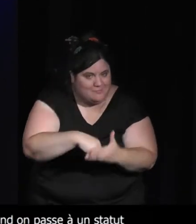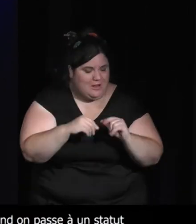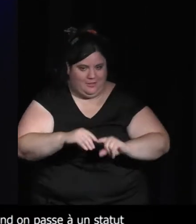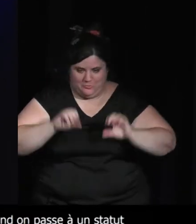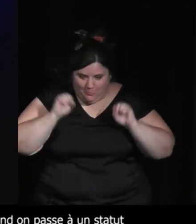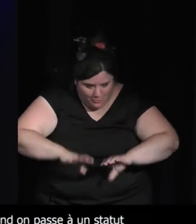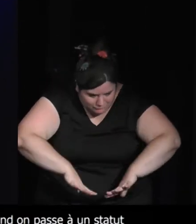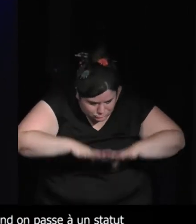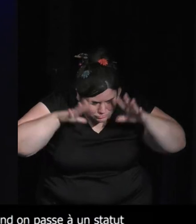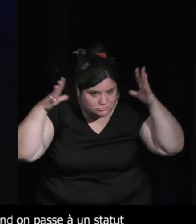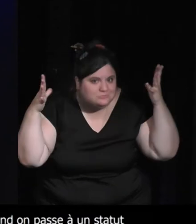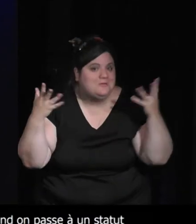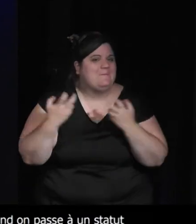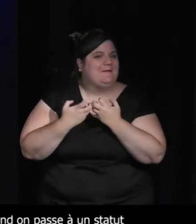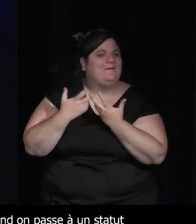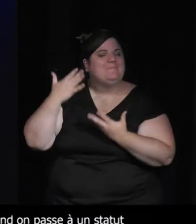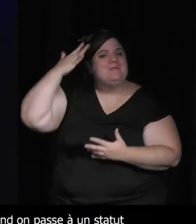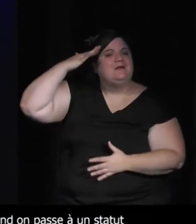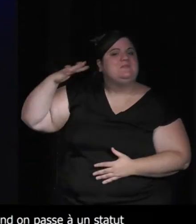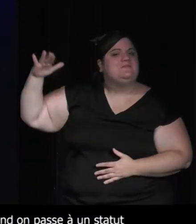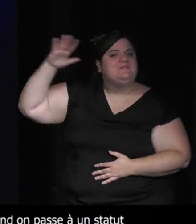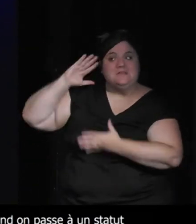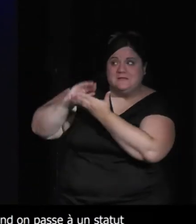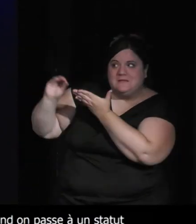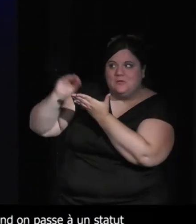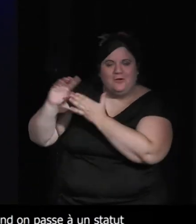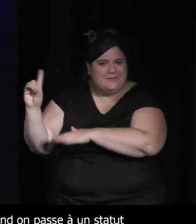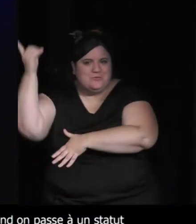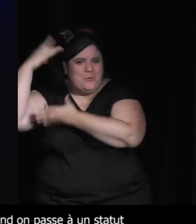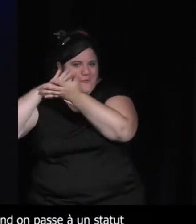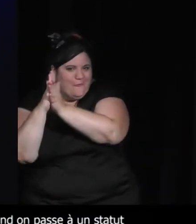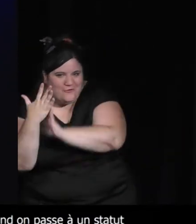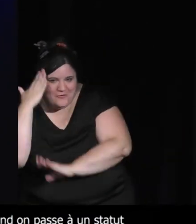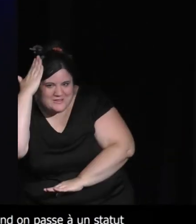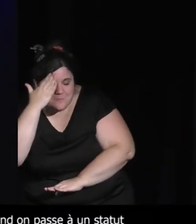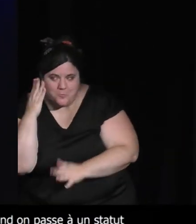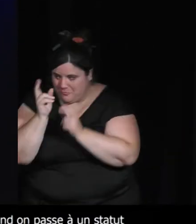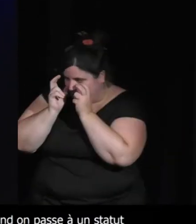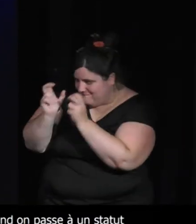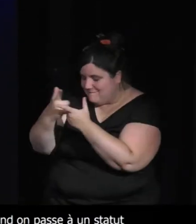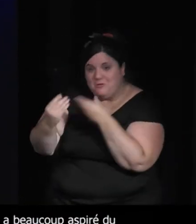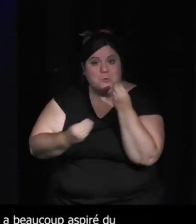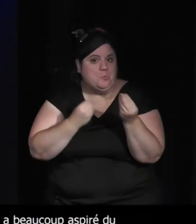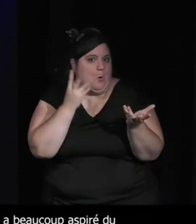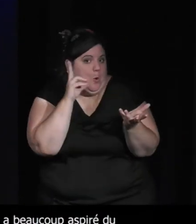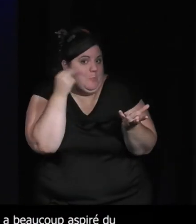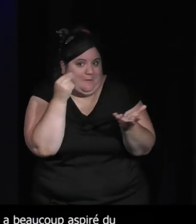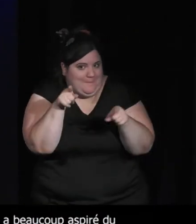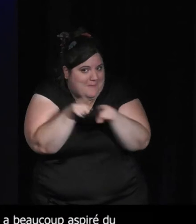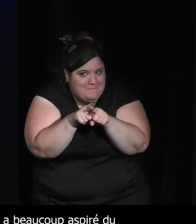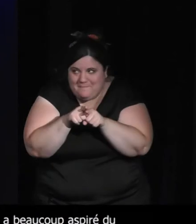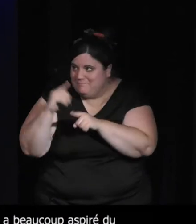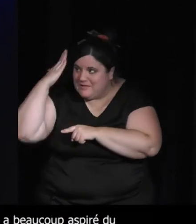les récits de mythologie ont des affaires de dieux qui se ressemblent en animaux et d'humains qui font de même